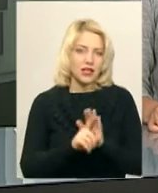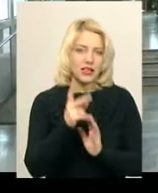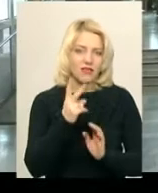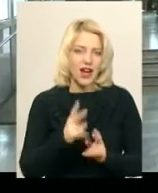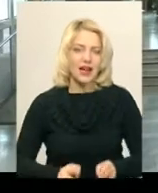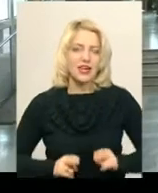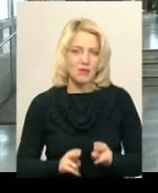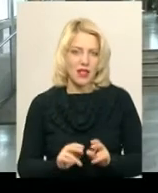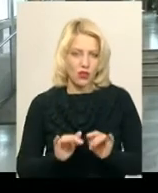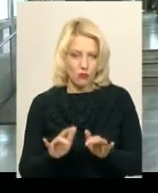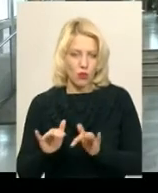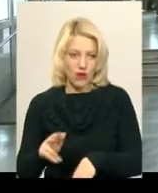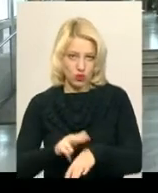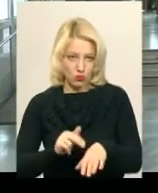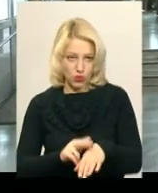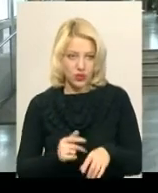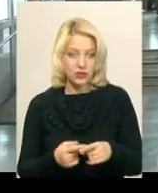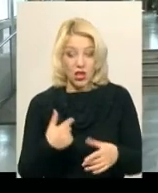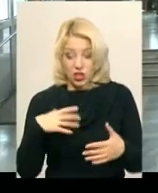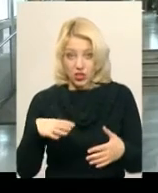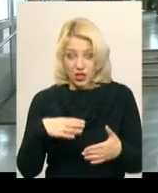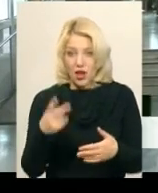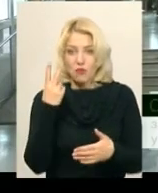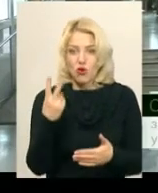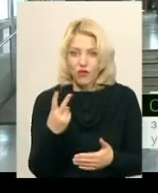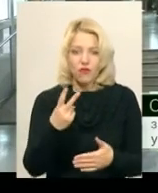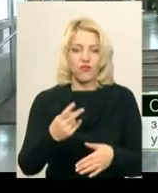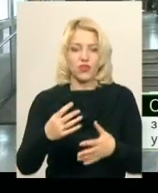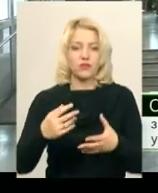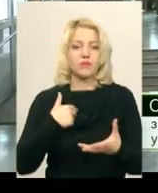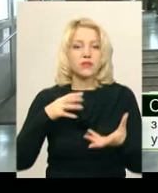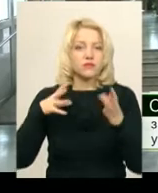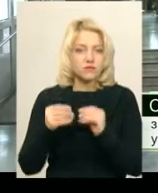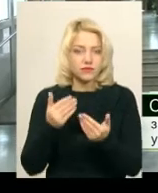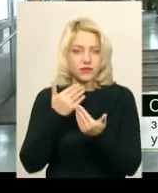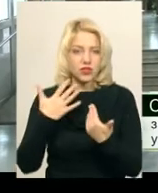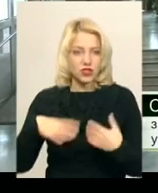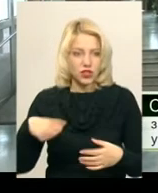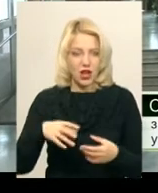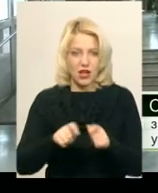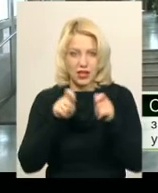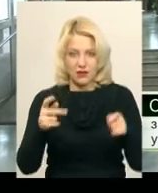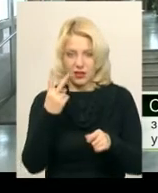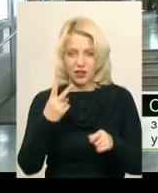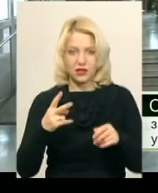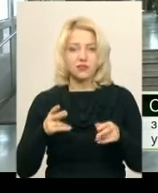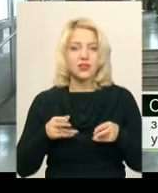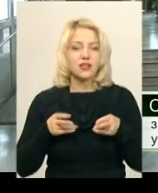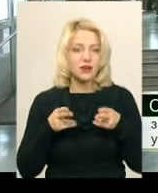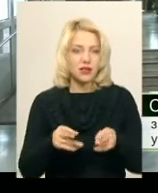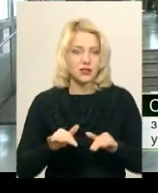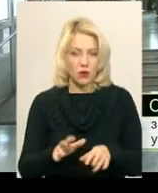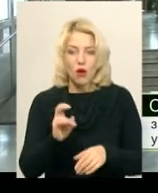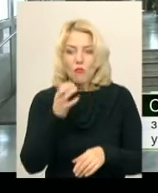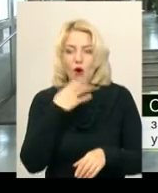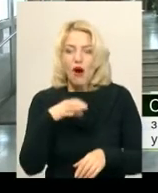Ми чекаємо від них якихось результатів, в них є два звернення офіційних, відкрито кримінальні справи, і в принципі по гарячих